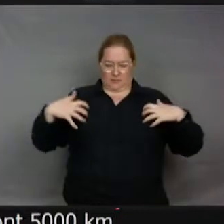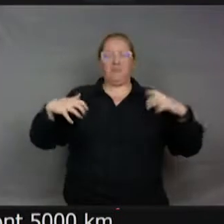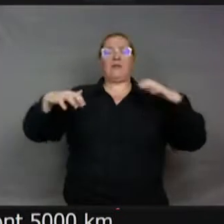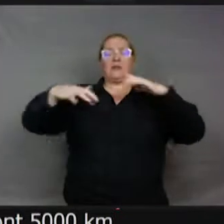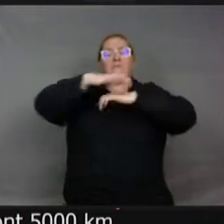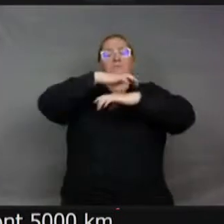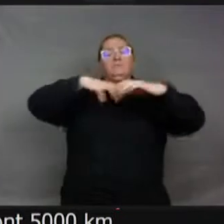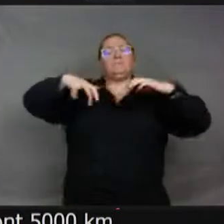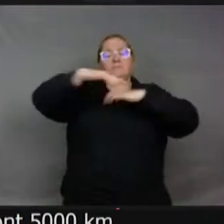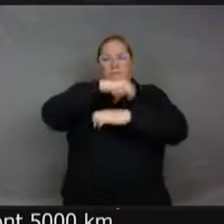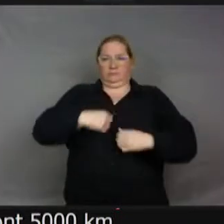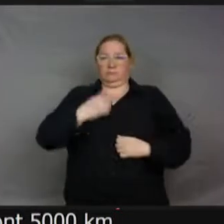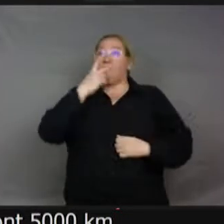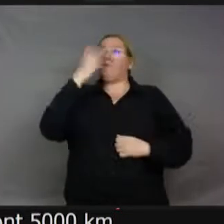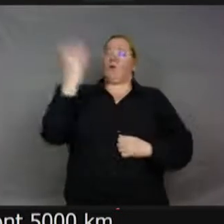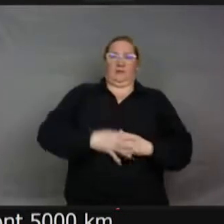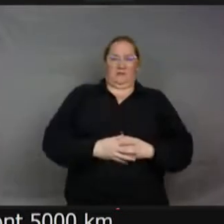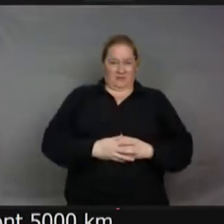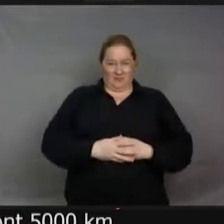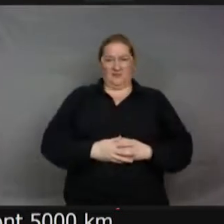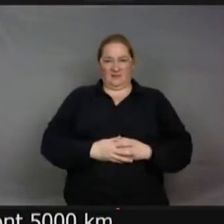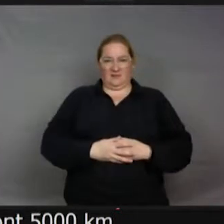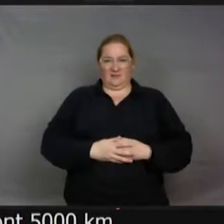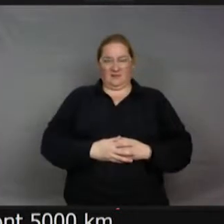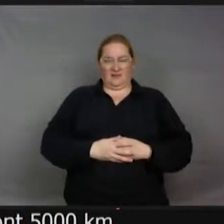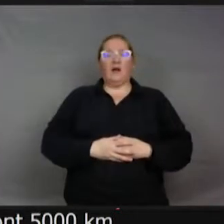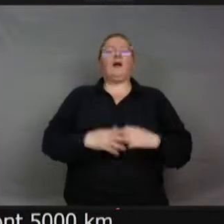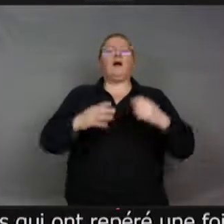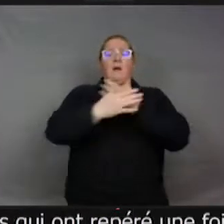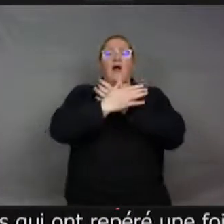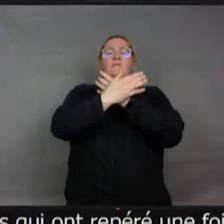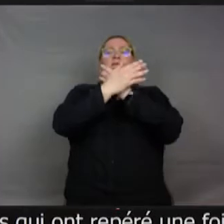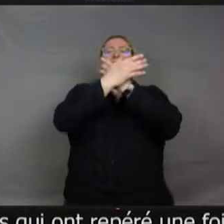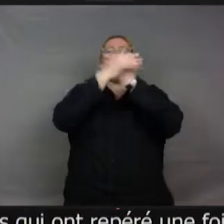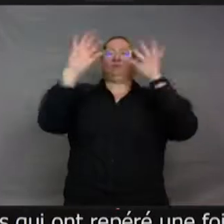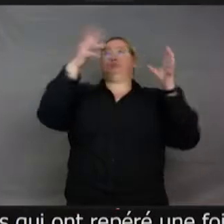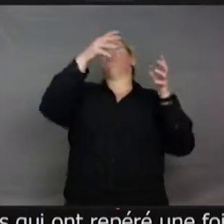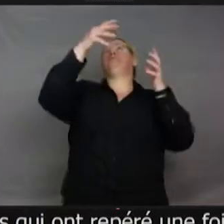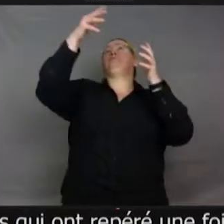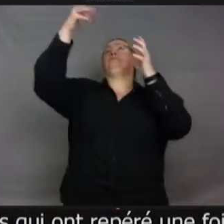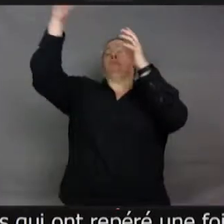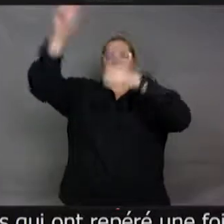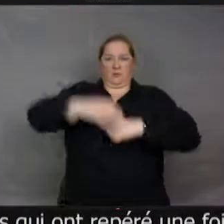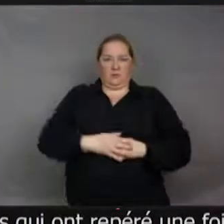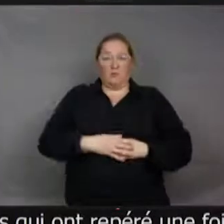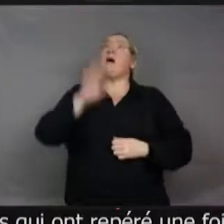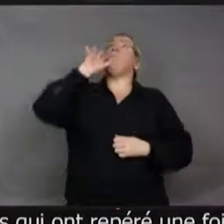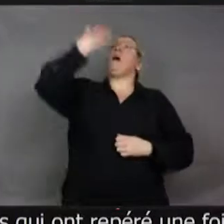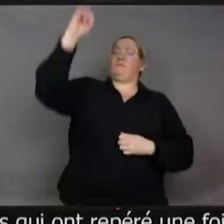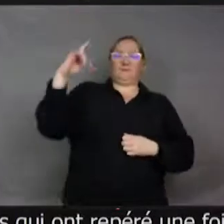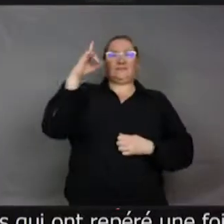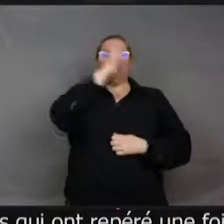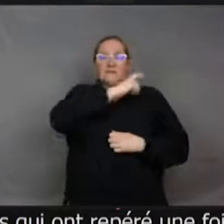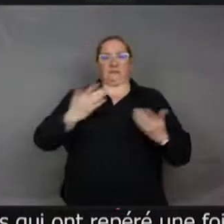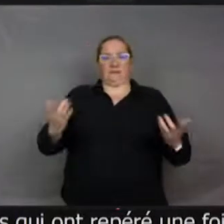un vol migratoire parce qu'avant, on arrivait à les repérer avec des entomologistes de terrain. Ils ne sont pas très nombreux, les entomologistes à suivre les insectes